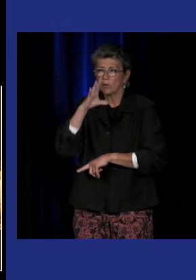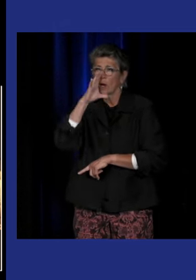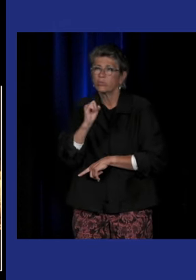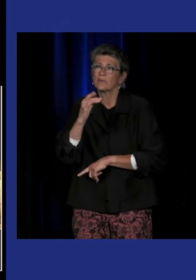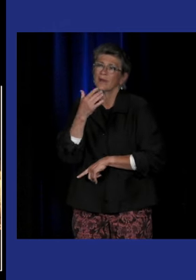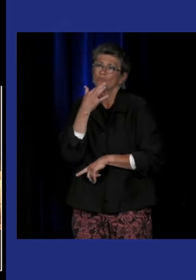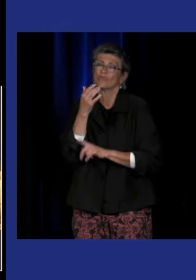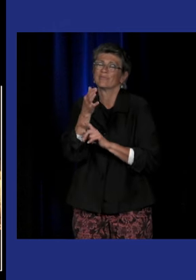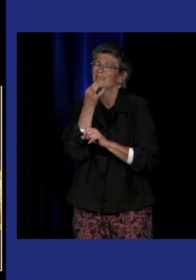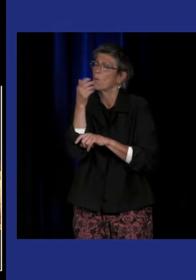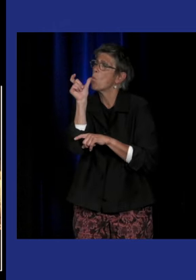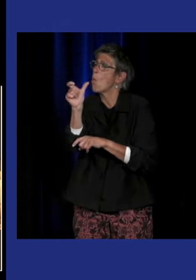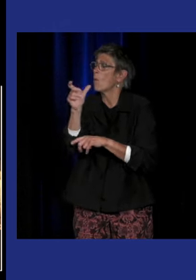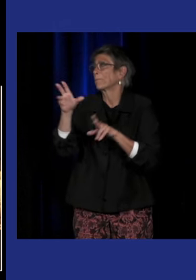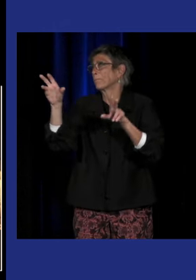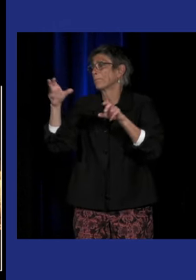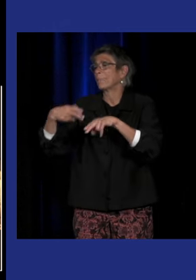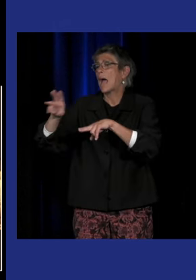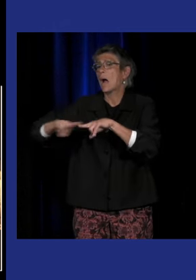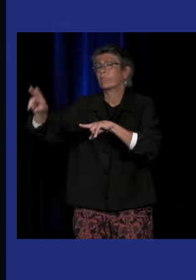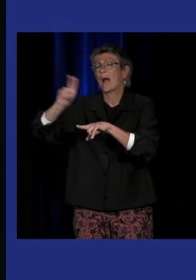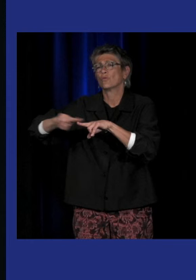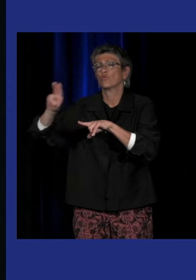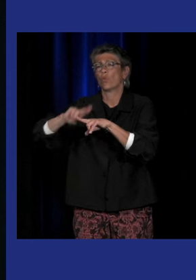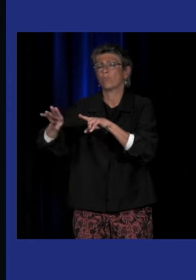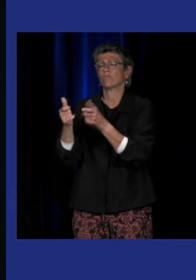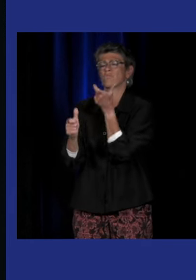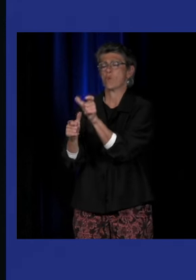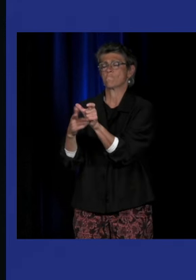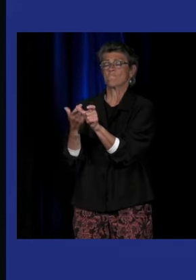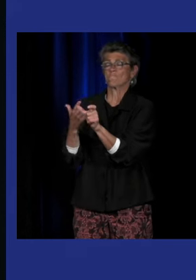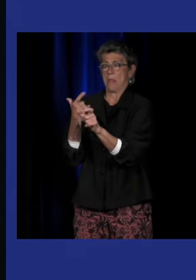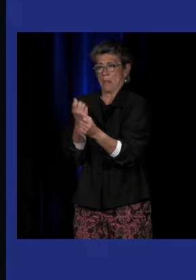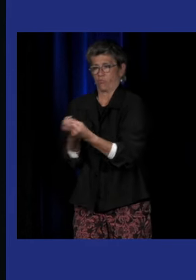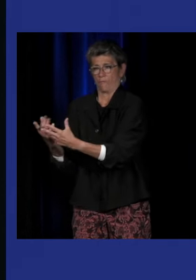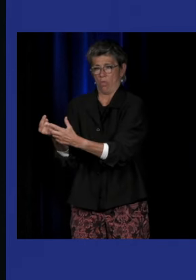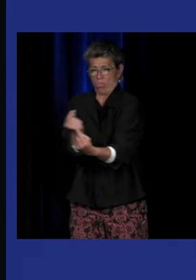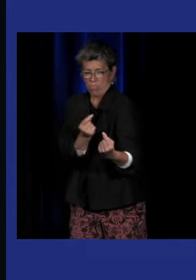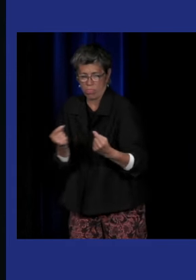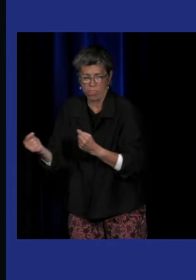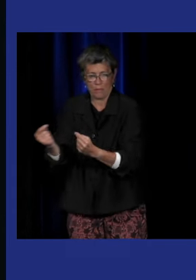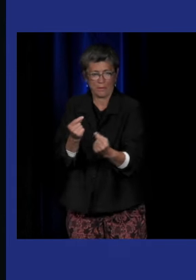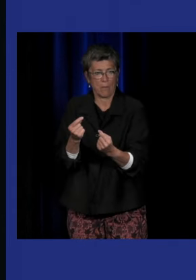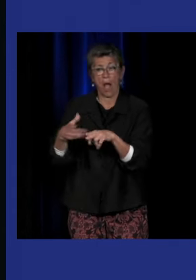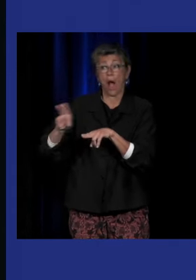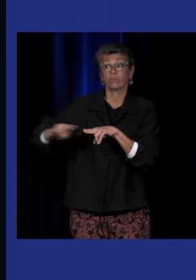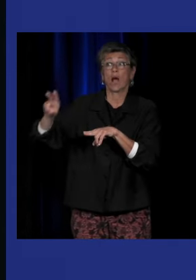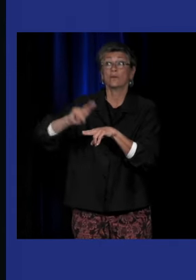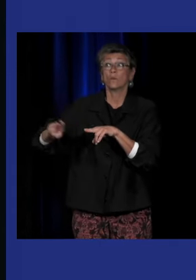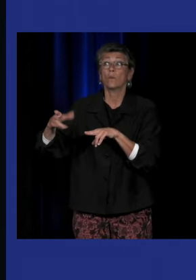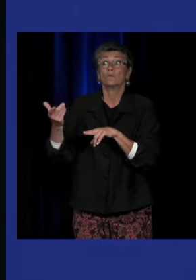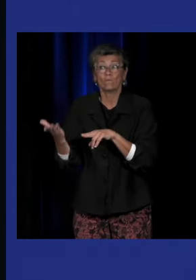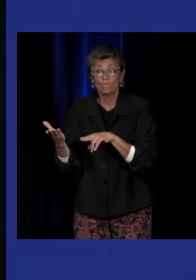utilisons le terme de réparation qui est un terme qui est assez questionné et controversé dans la question sourde puisqu'elle fait